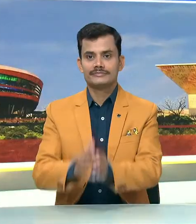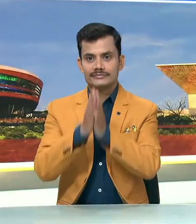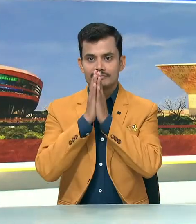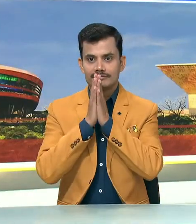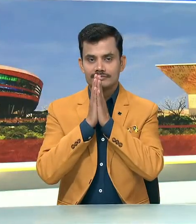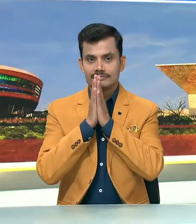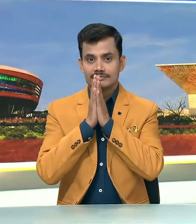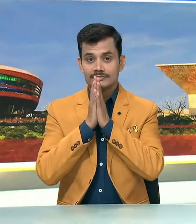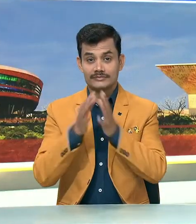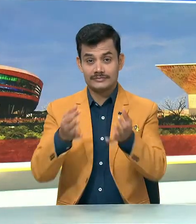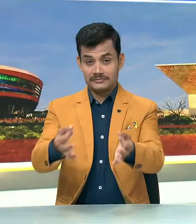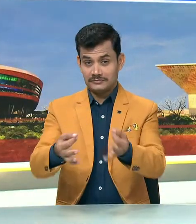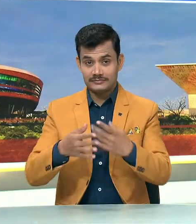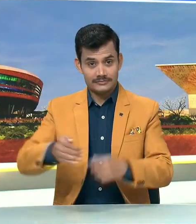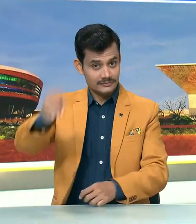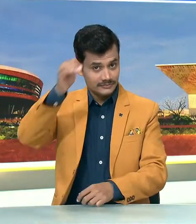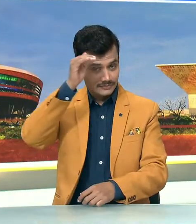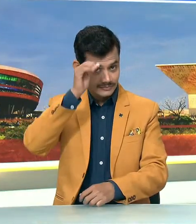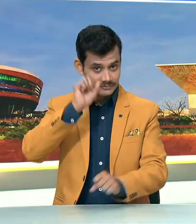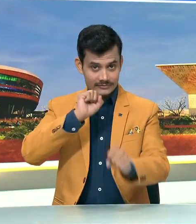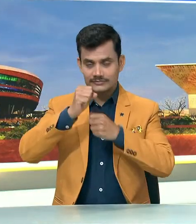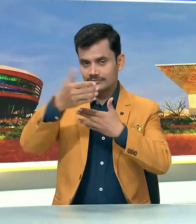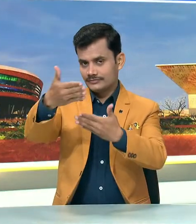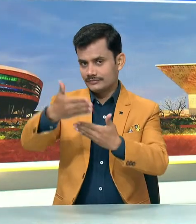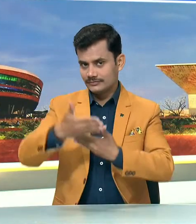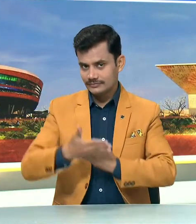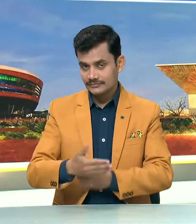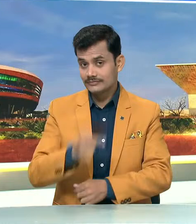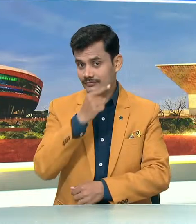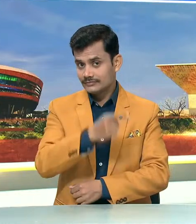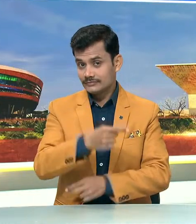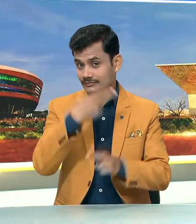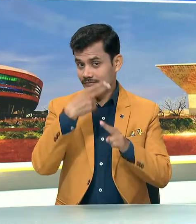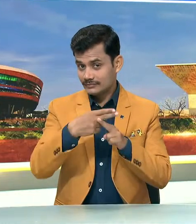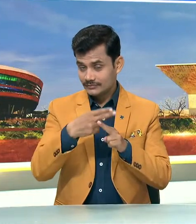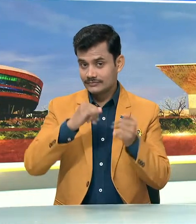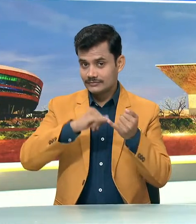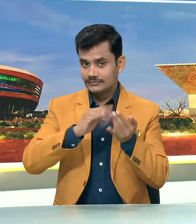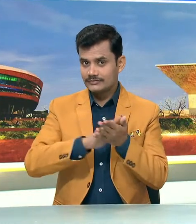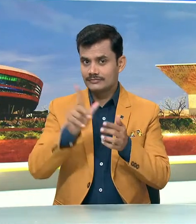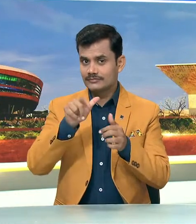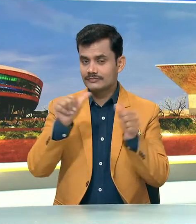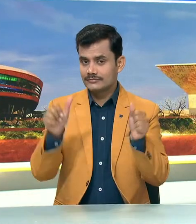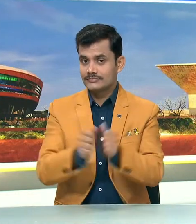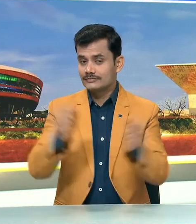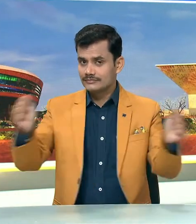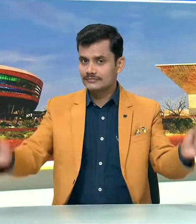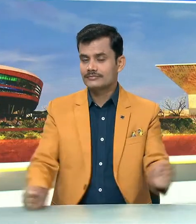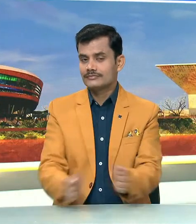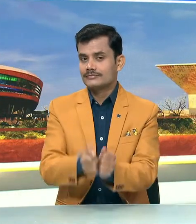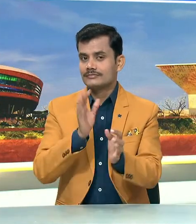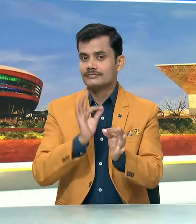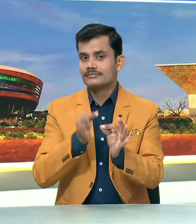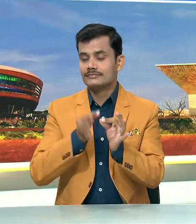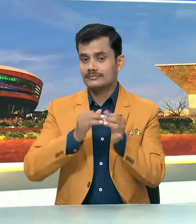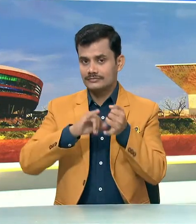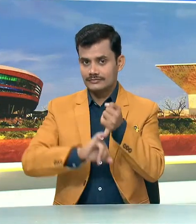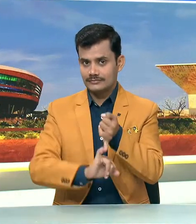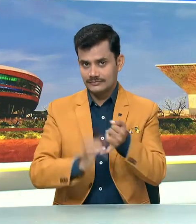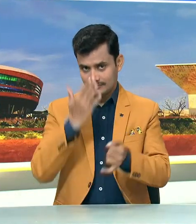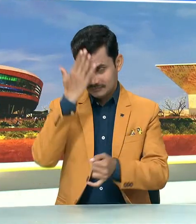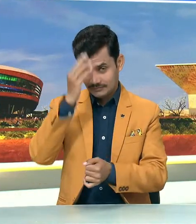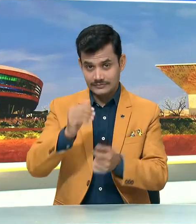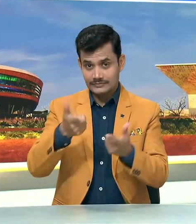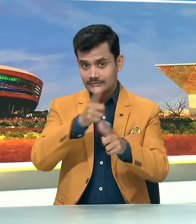नमस्कार इस विशेश बुलेटिन में आपका स्वागत है आपके साथ मैं हूँ शेहला निकार और मेरे साथ है मेरे सहियोगी शरद